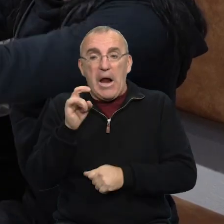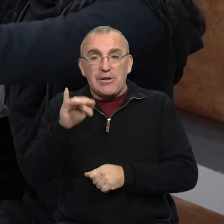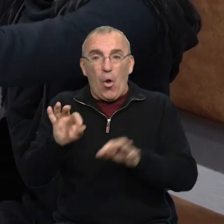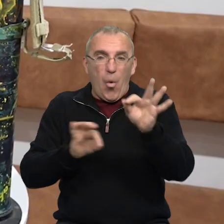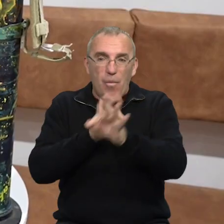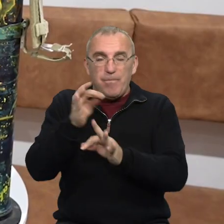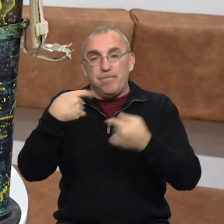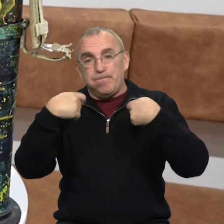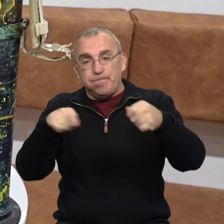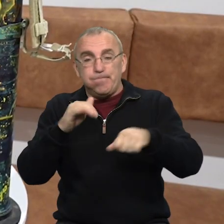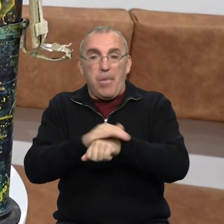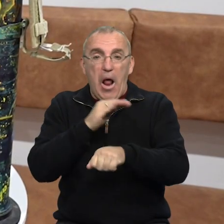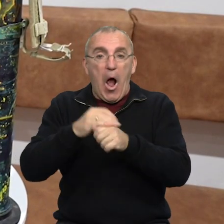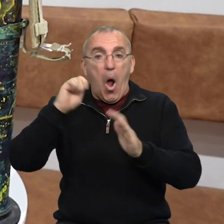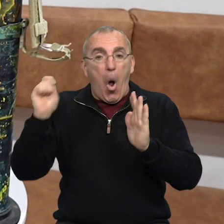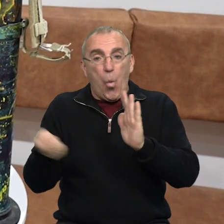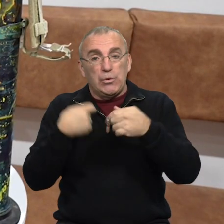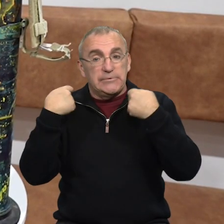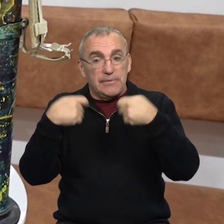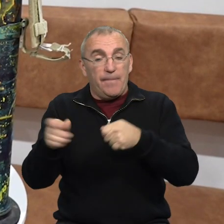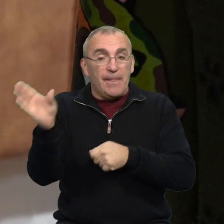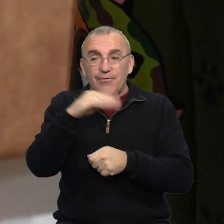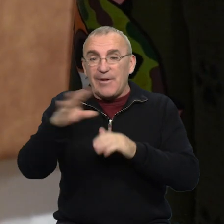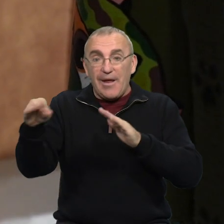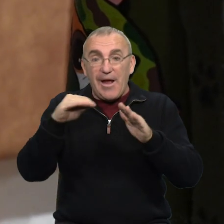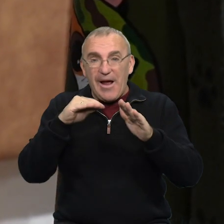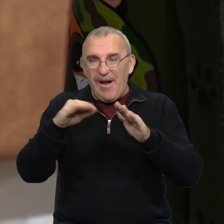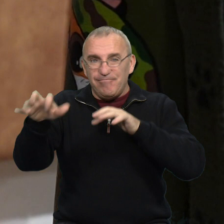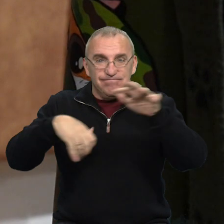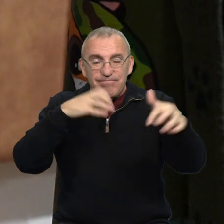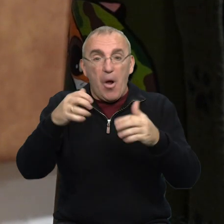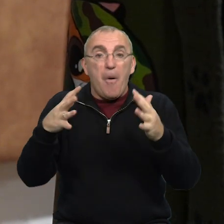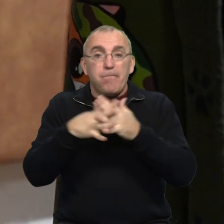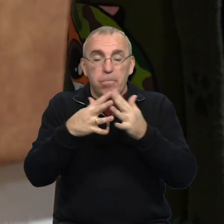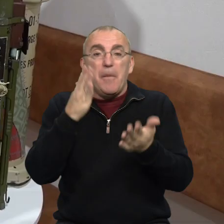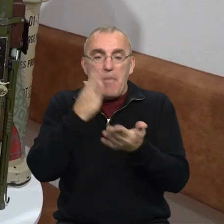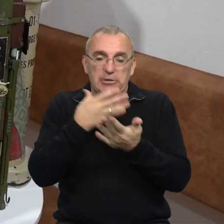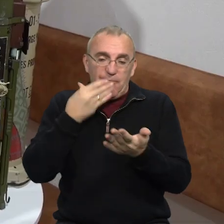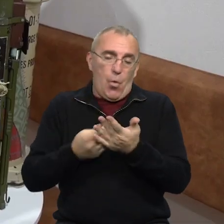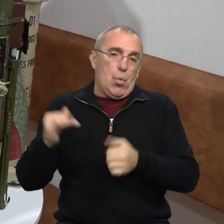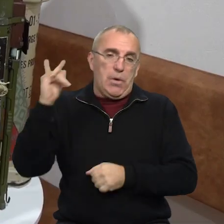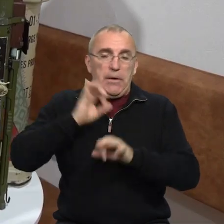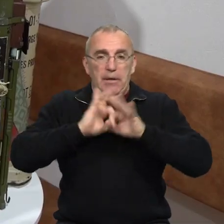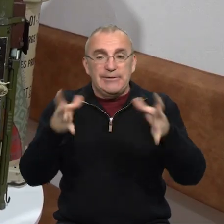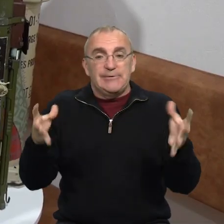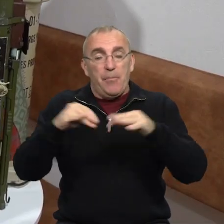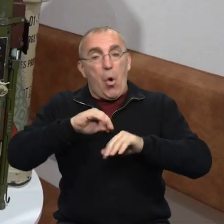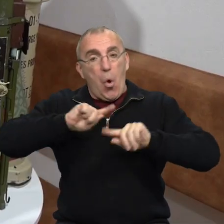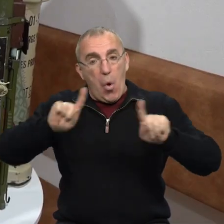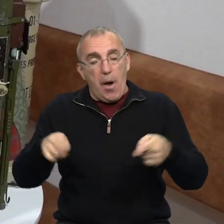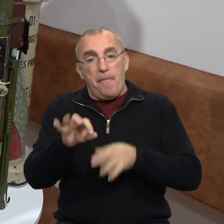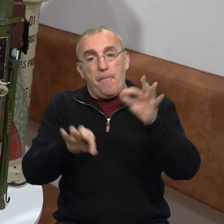-об'єкти. Їх продають на благодійному аукціоні. Всі трофеї побували на полі бою і мають свою історію, розповідає